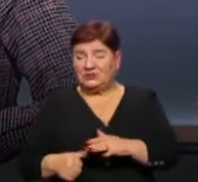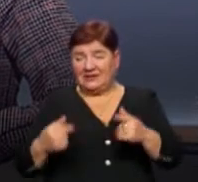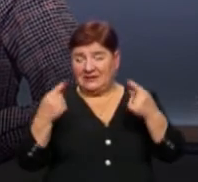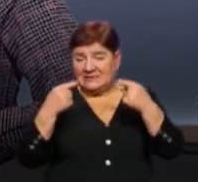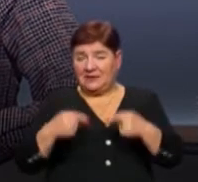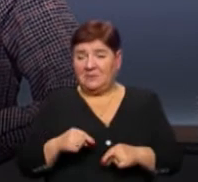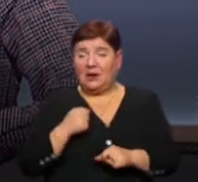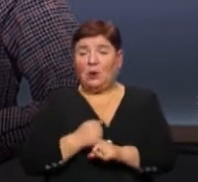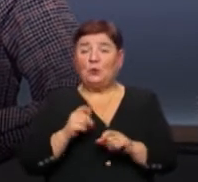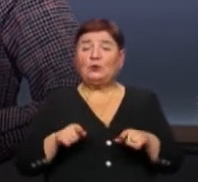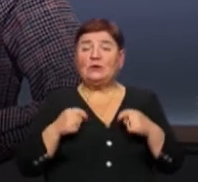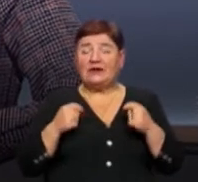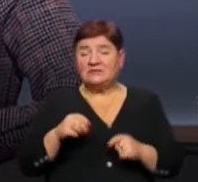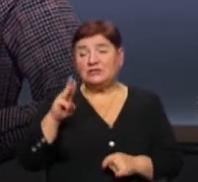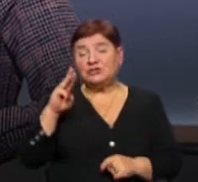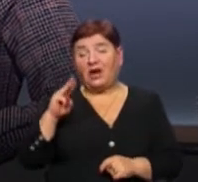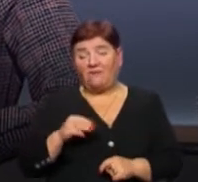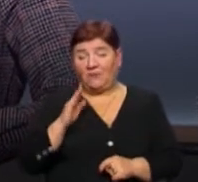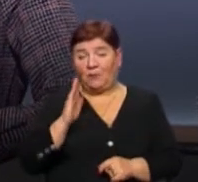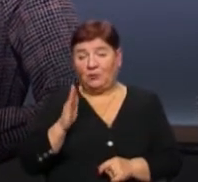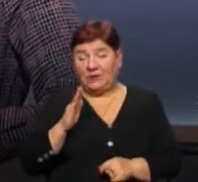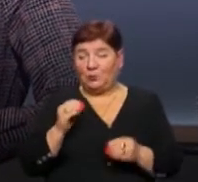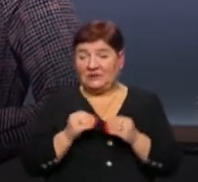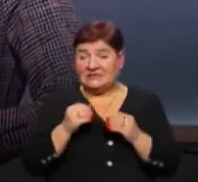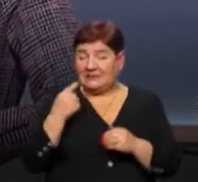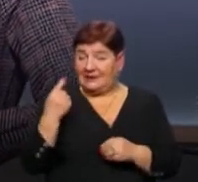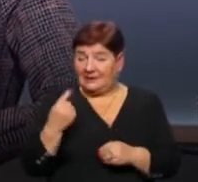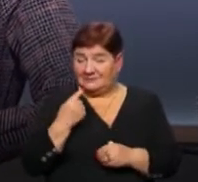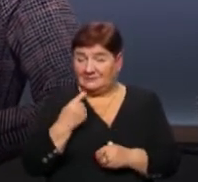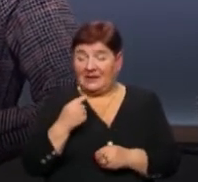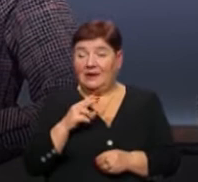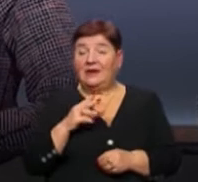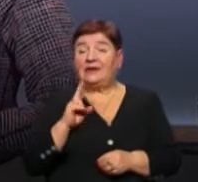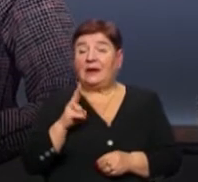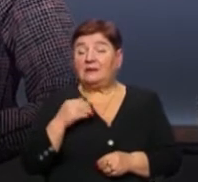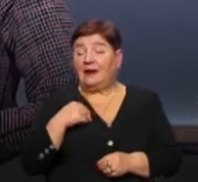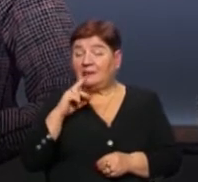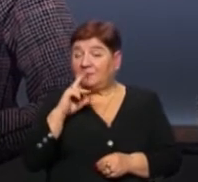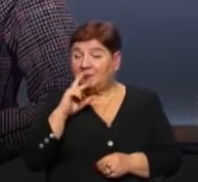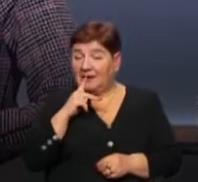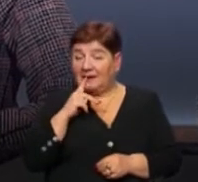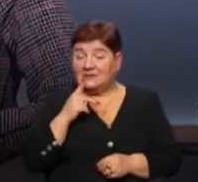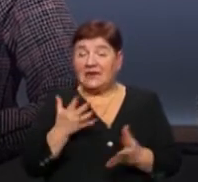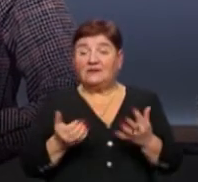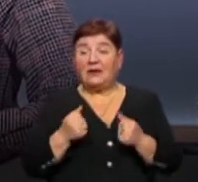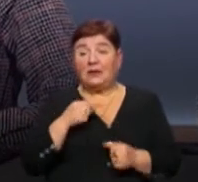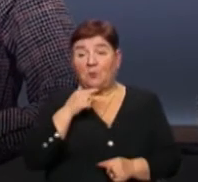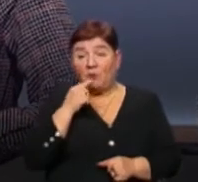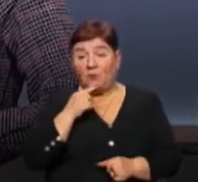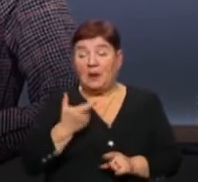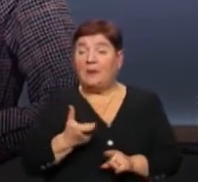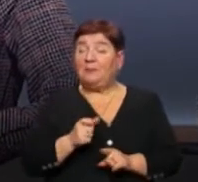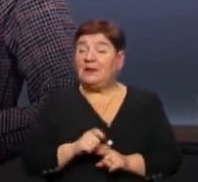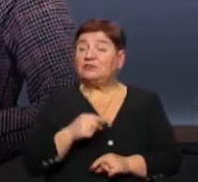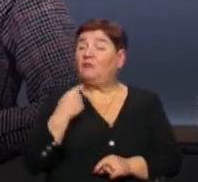роботодавці штрафуватимуть у десятикратному розмірі. Якщо я не помиляюся, давайте з вами поговоримо